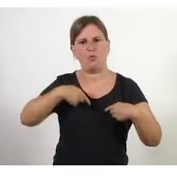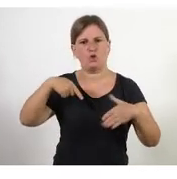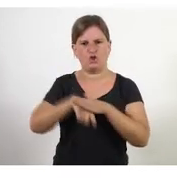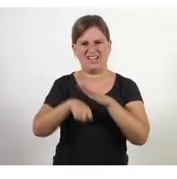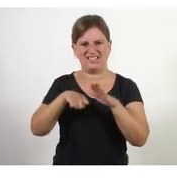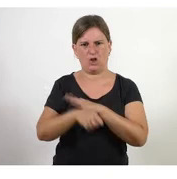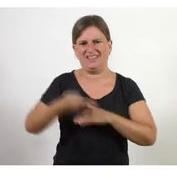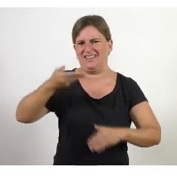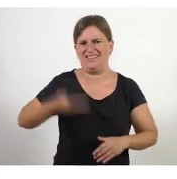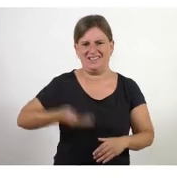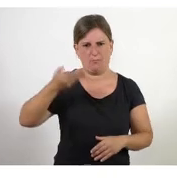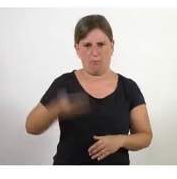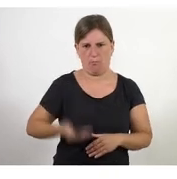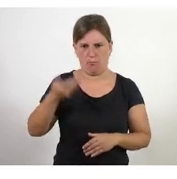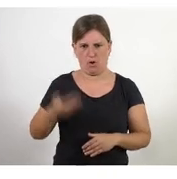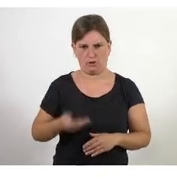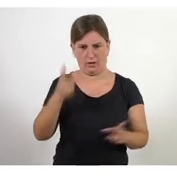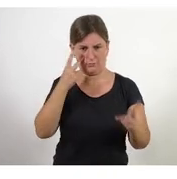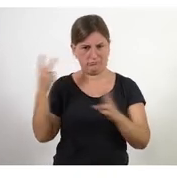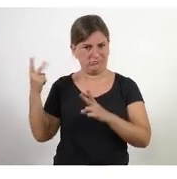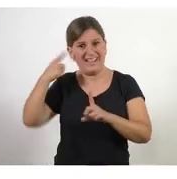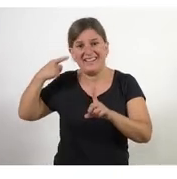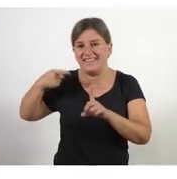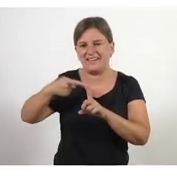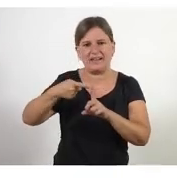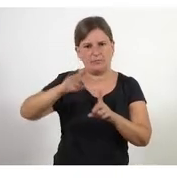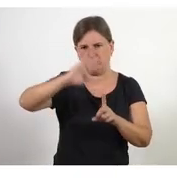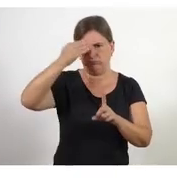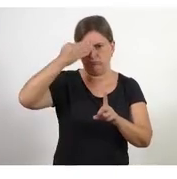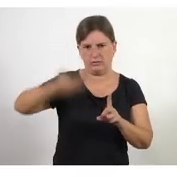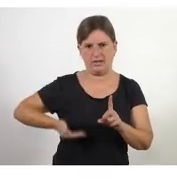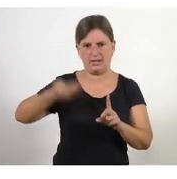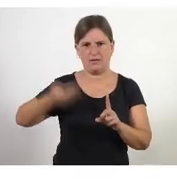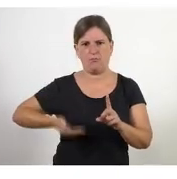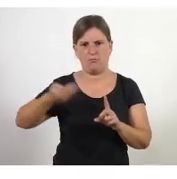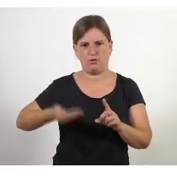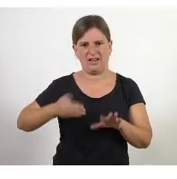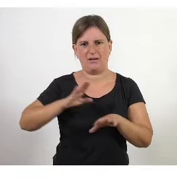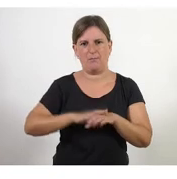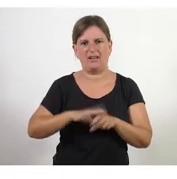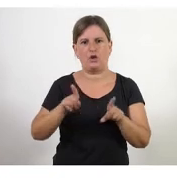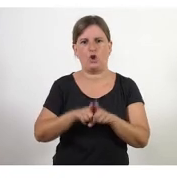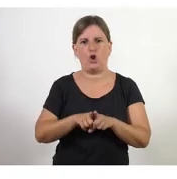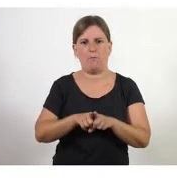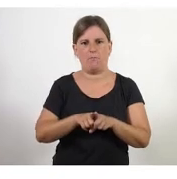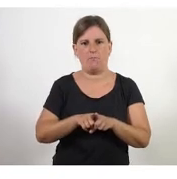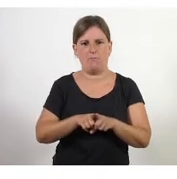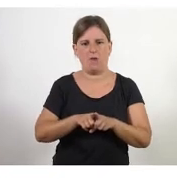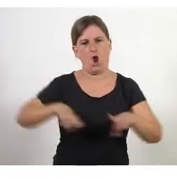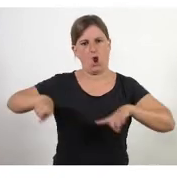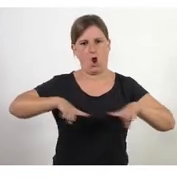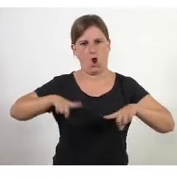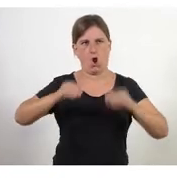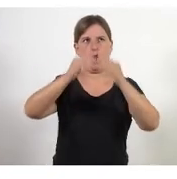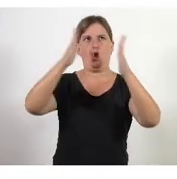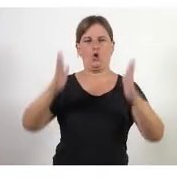autoorganitzats aquest és un repte molt gran des d'un punt de vista de governança quan parlem